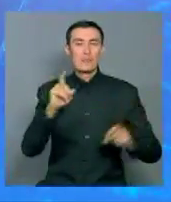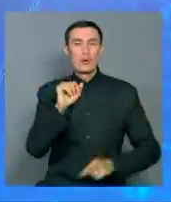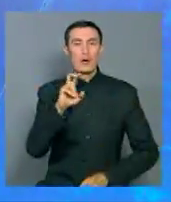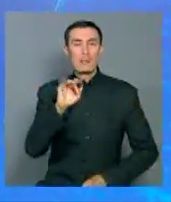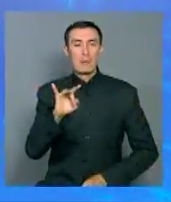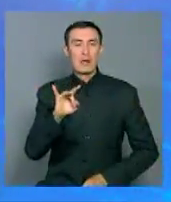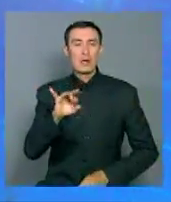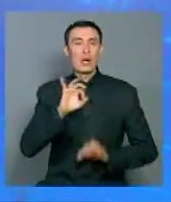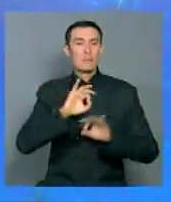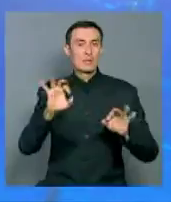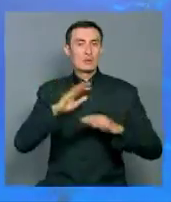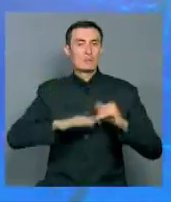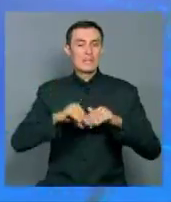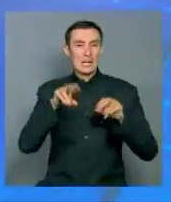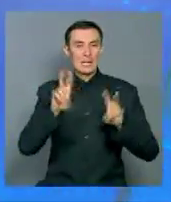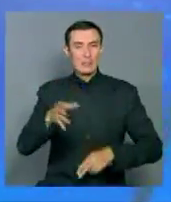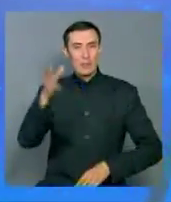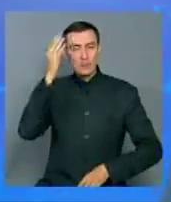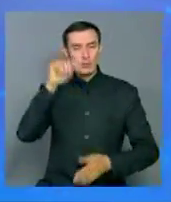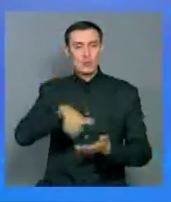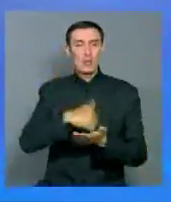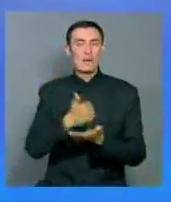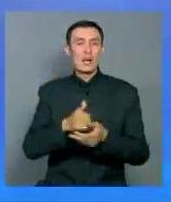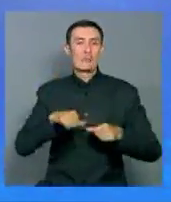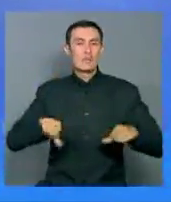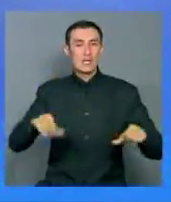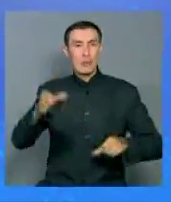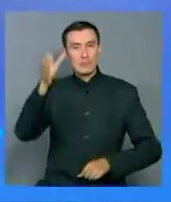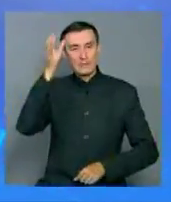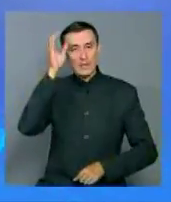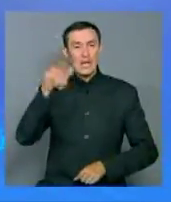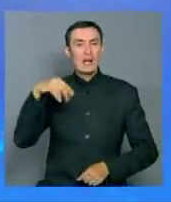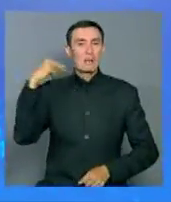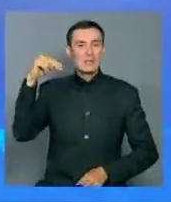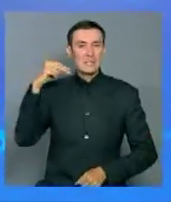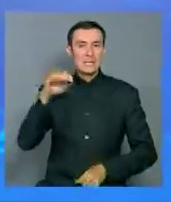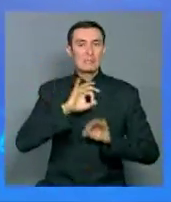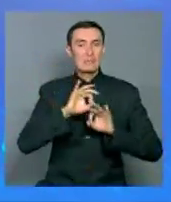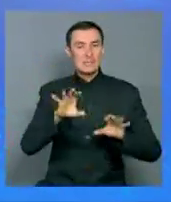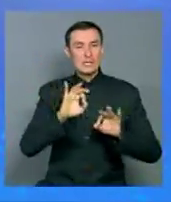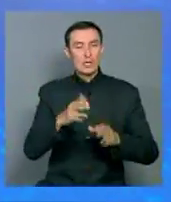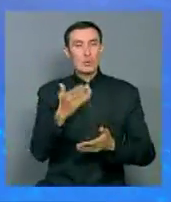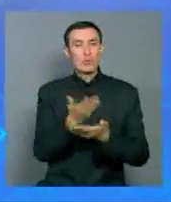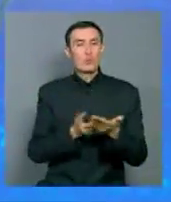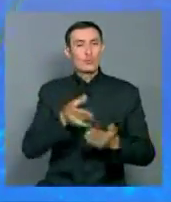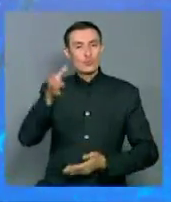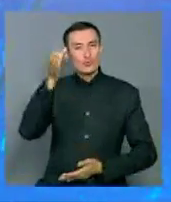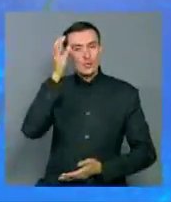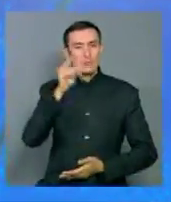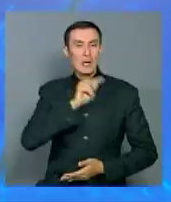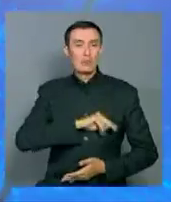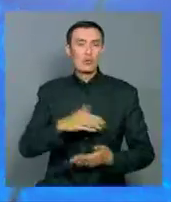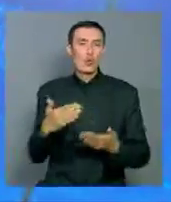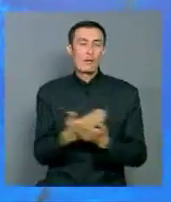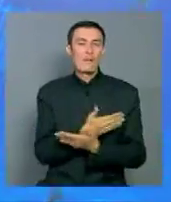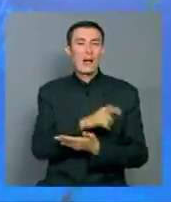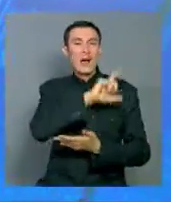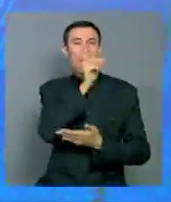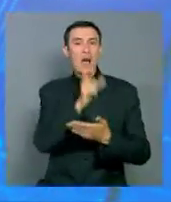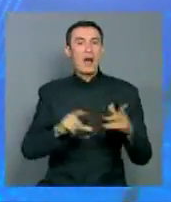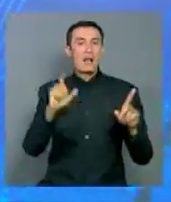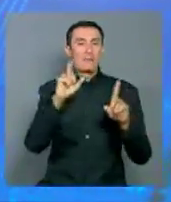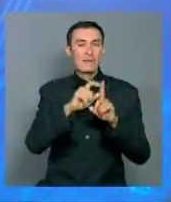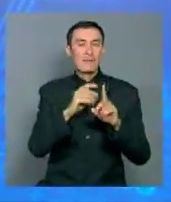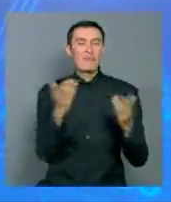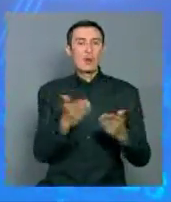комментируют эксперты. Так, по мнению главы Комитета науки и Минобразования, президент подсказал отечественным ученым, работающим над созданием нового алфавита, в